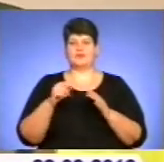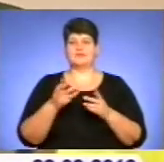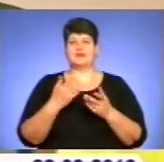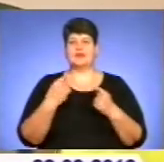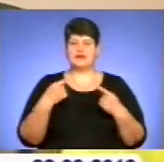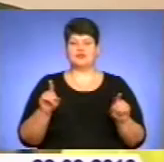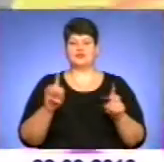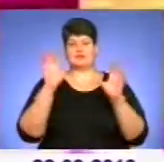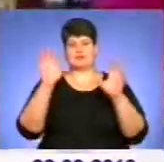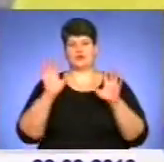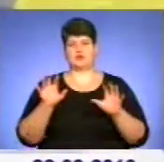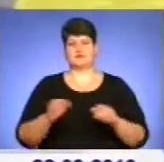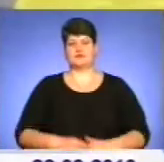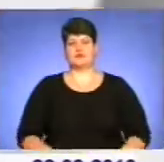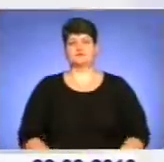відповідно, законодавства.